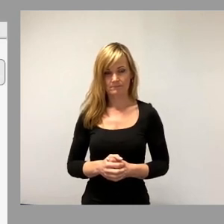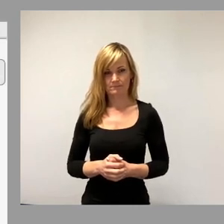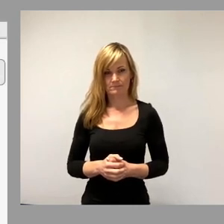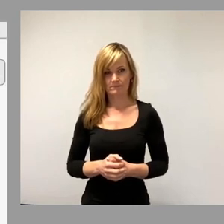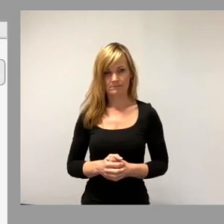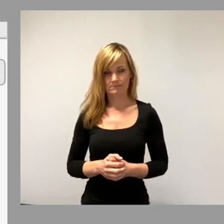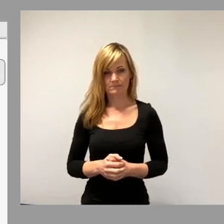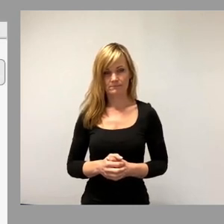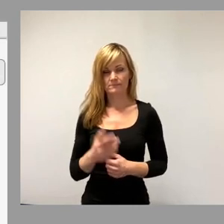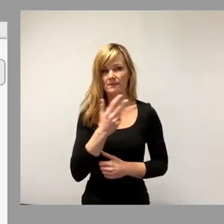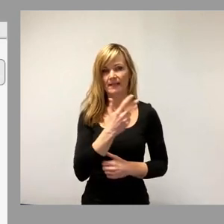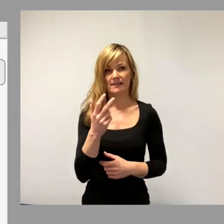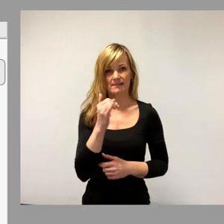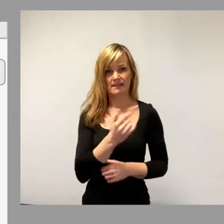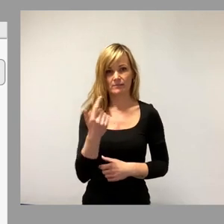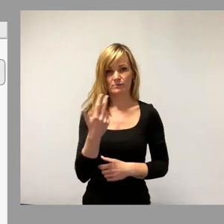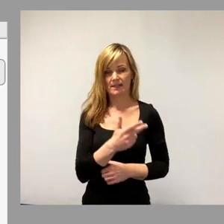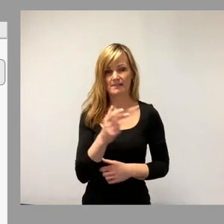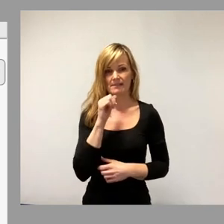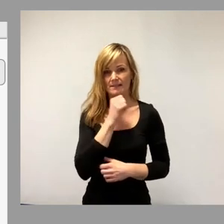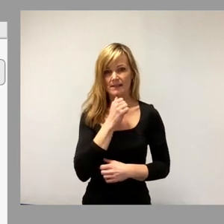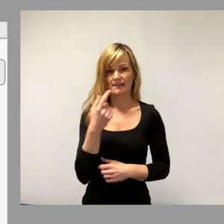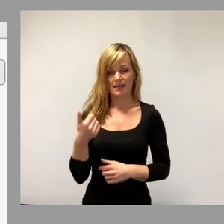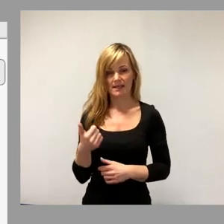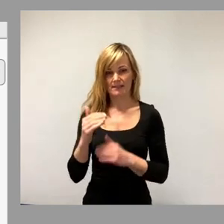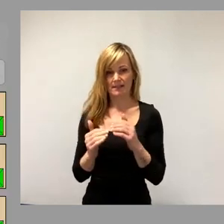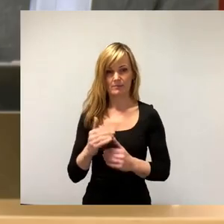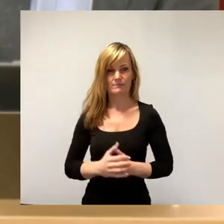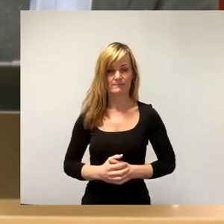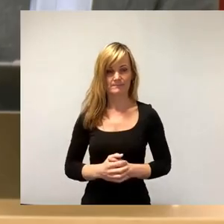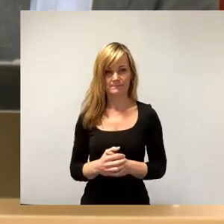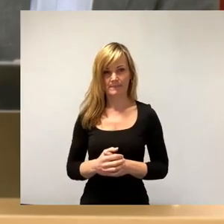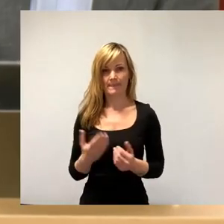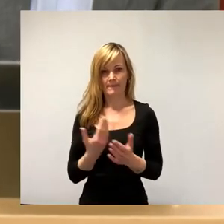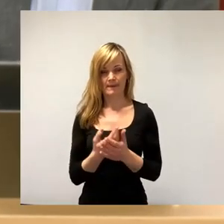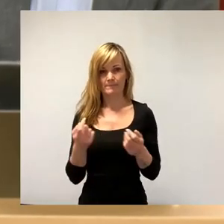33, Ja, Stimmen, 32, Nein, eine Enthaltung, damit so beschlossen.